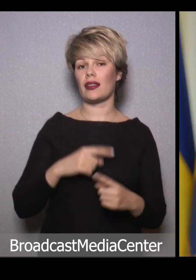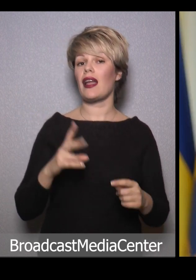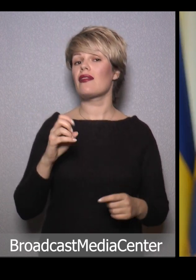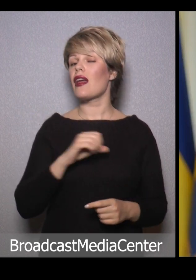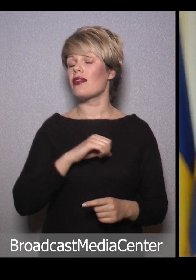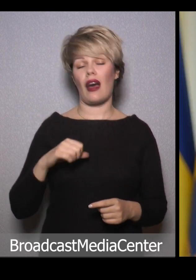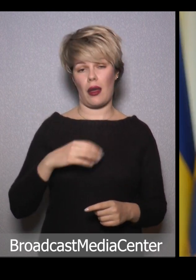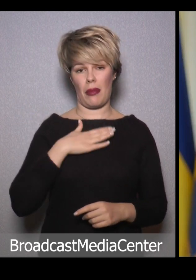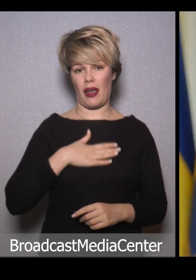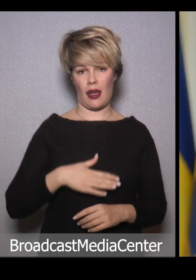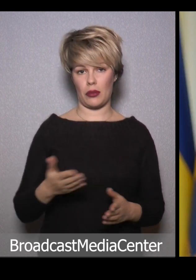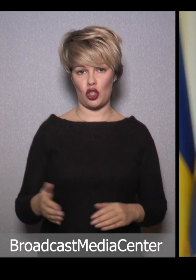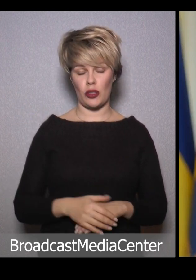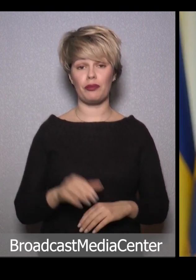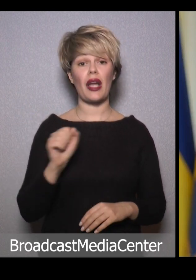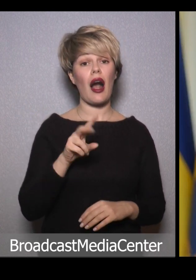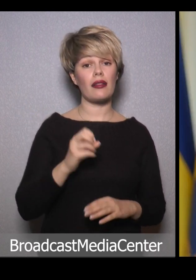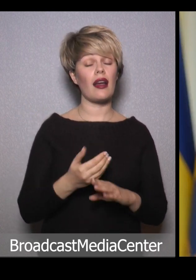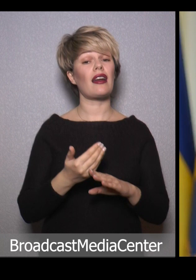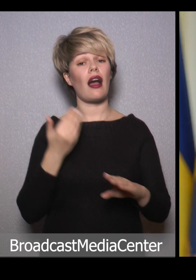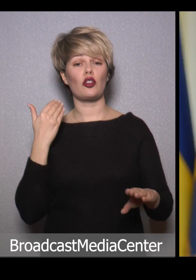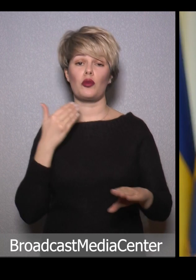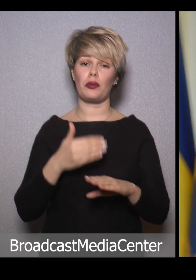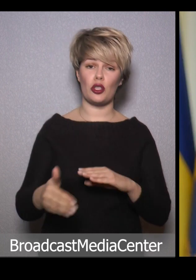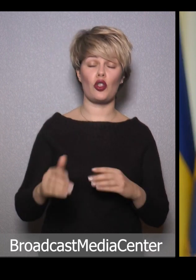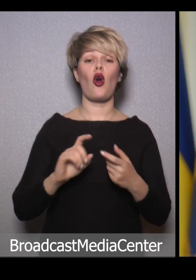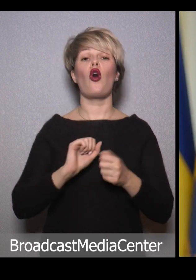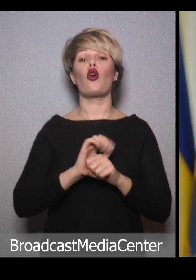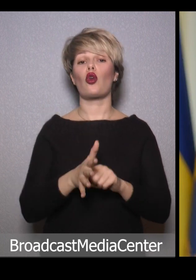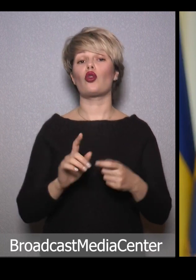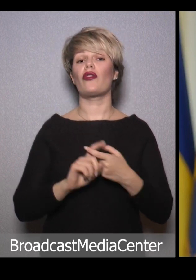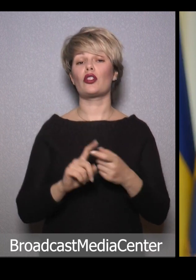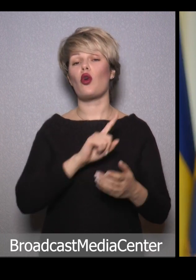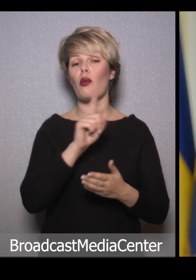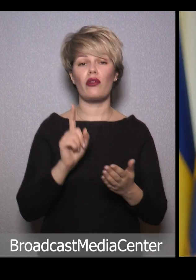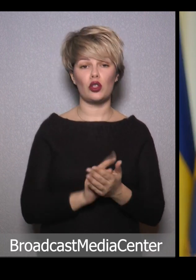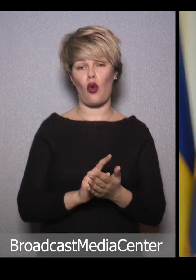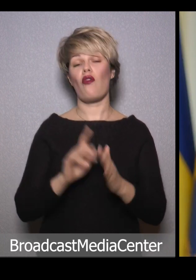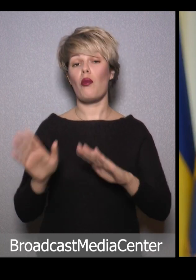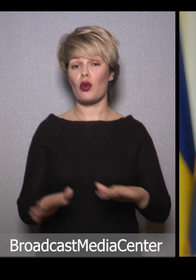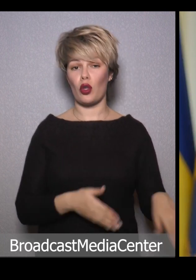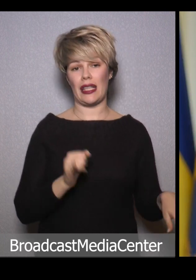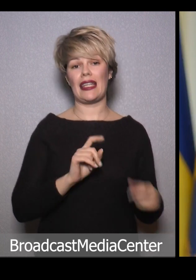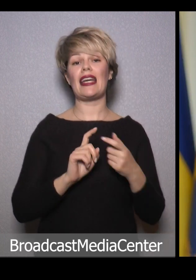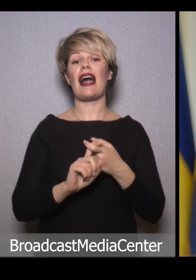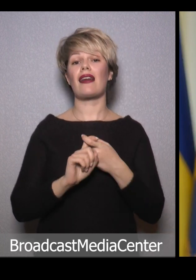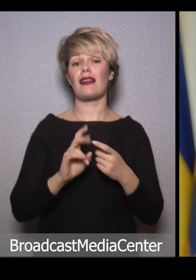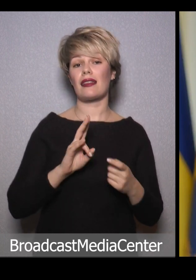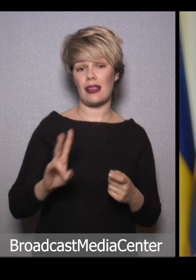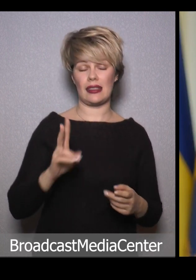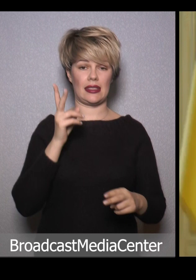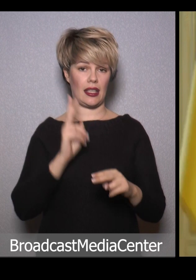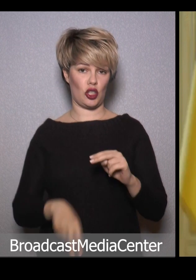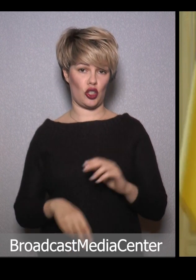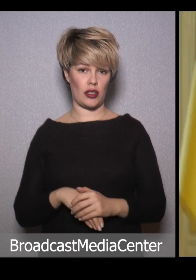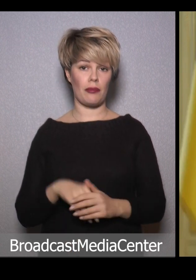не найприємніші. Але рано чи пізно коронавірус обов'язково пройде і карантин закінчиться.